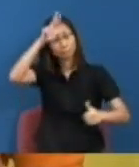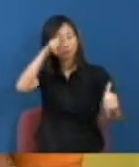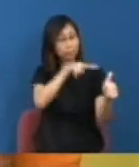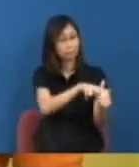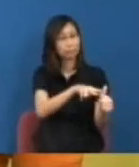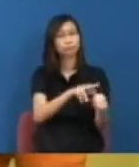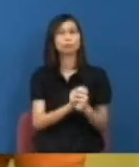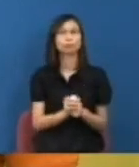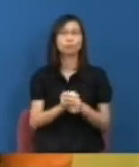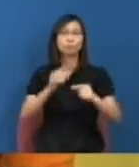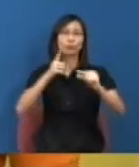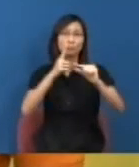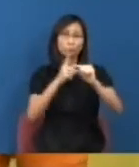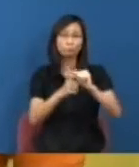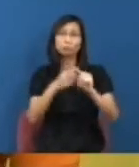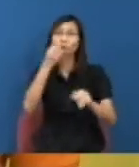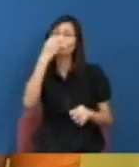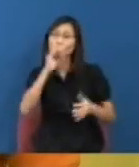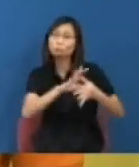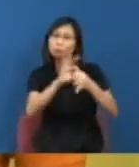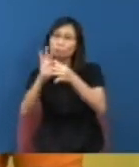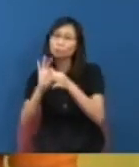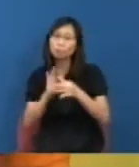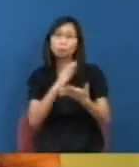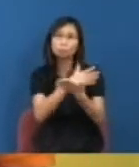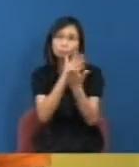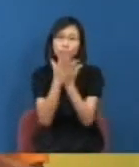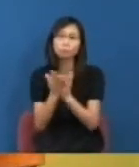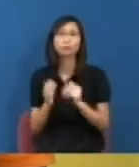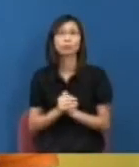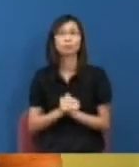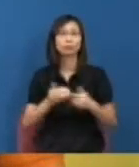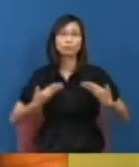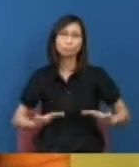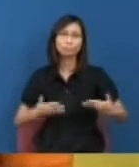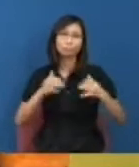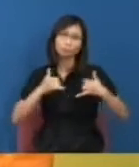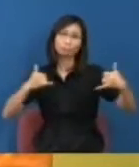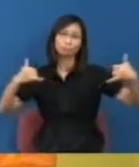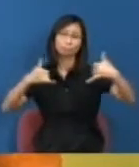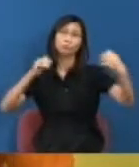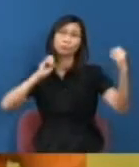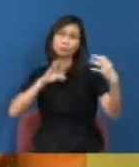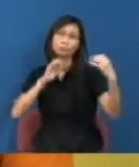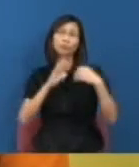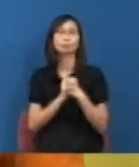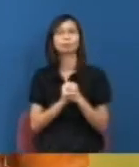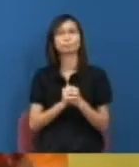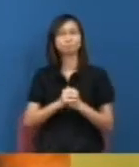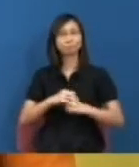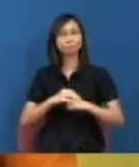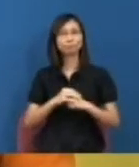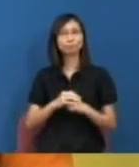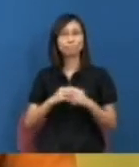一些中港關係的反思反而想成為今天我們聊天的時候大家當是聊天的時候大家